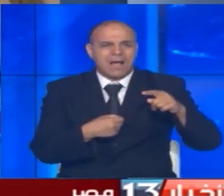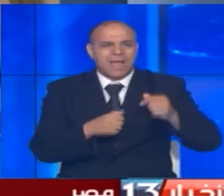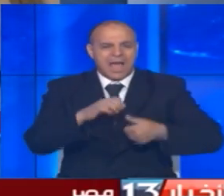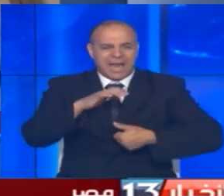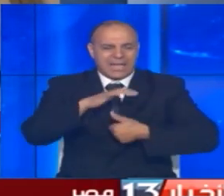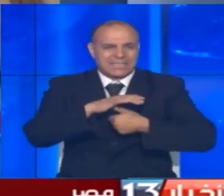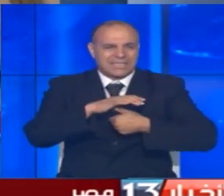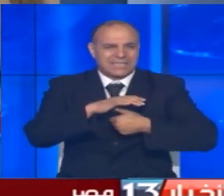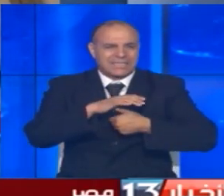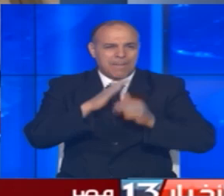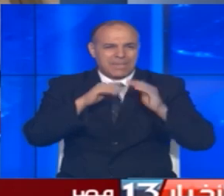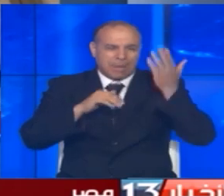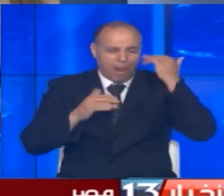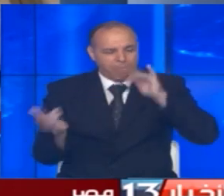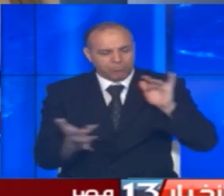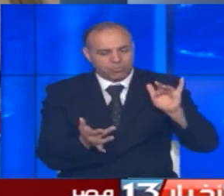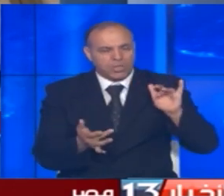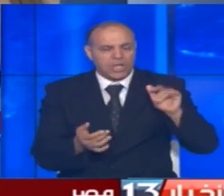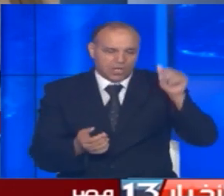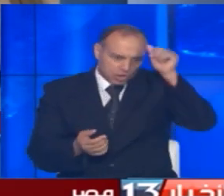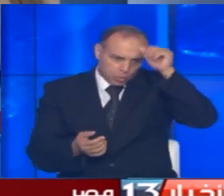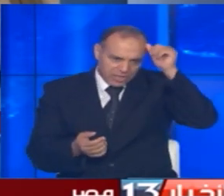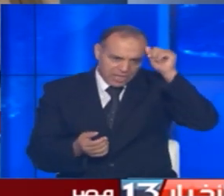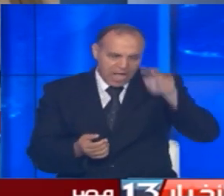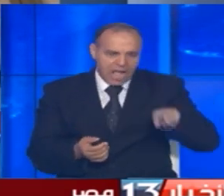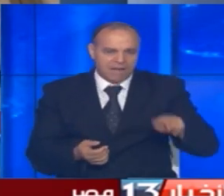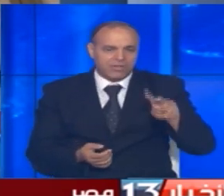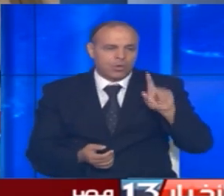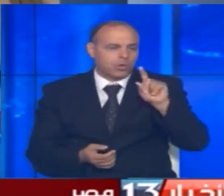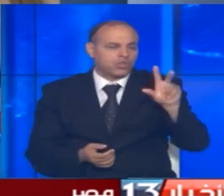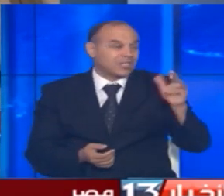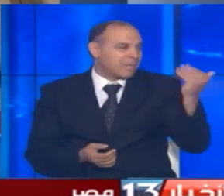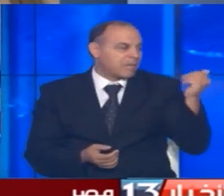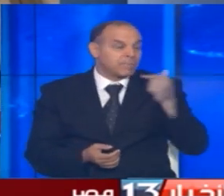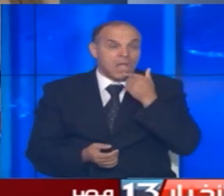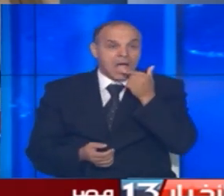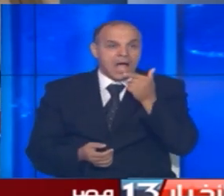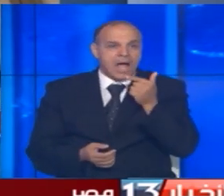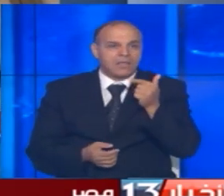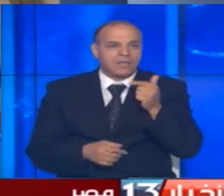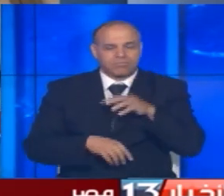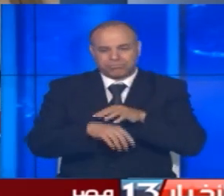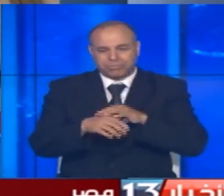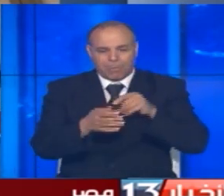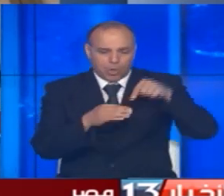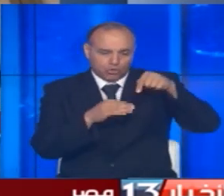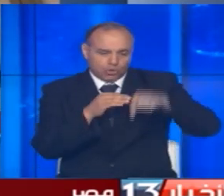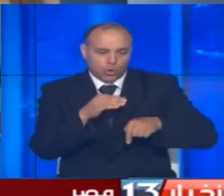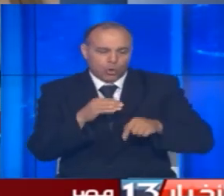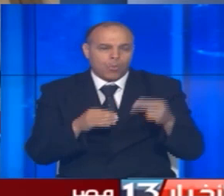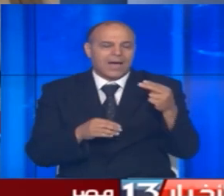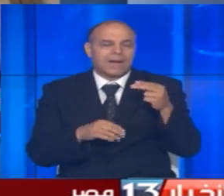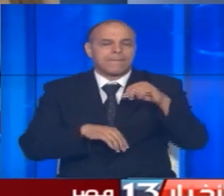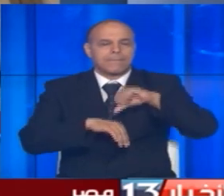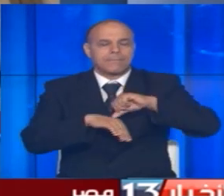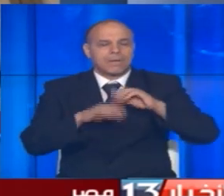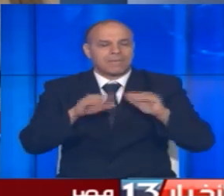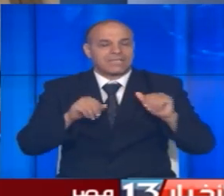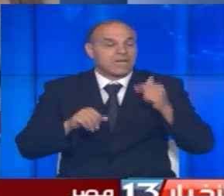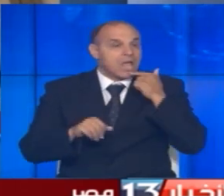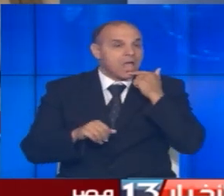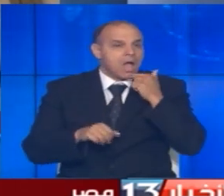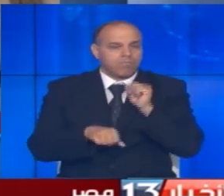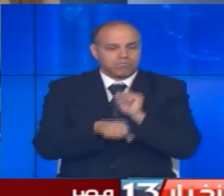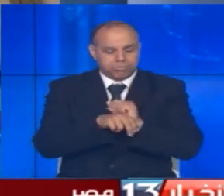الرئيس الأسبق محمد مرسي في جويليا سنة 13 و2000 بمحافظة الجيزة جنوب غرب القاهرة وشمل